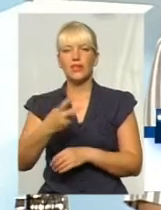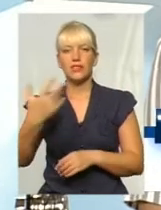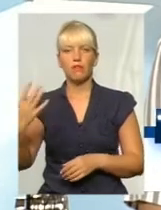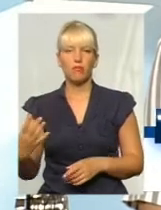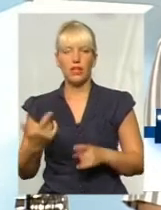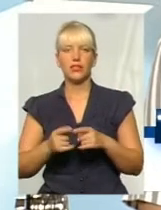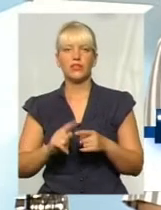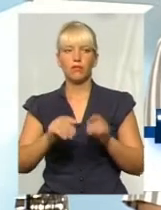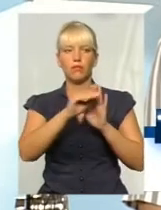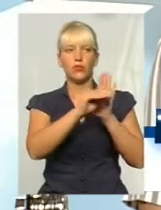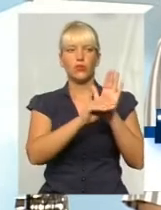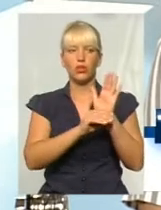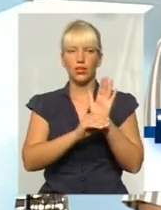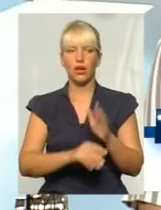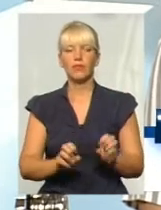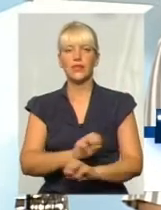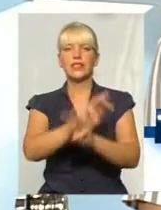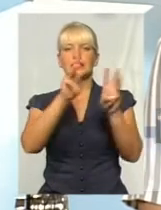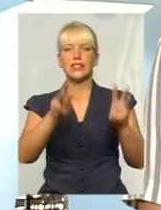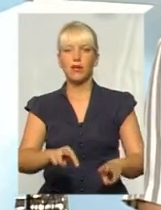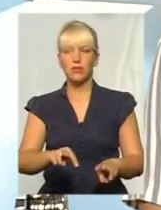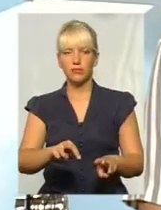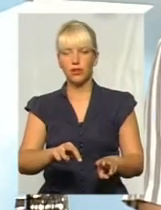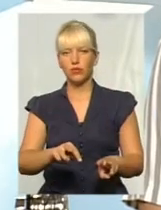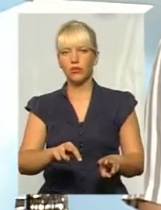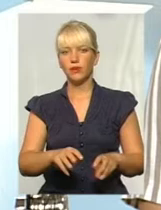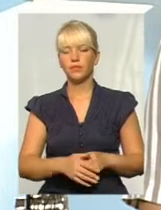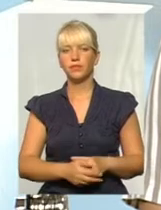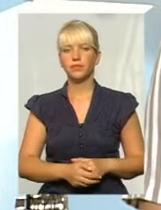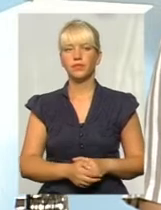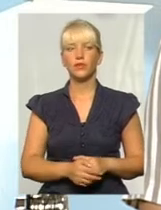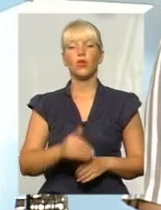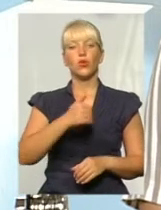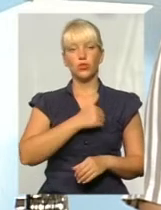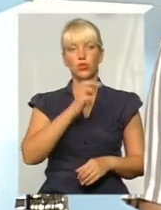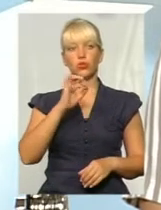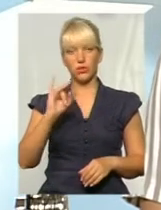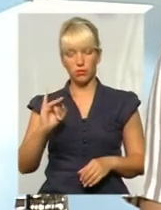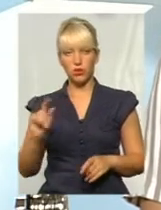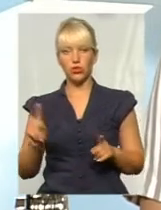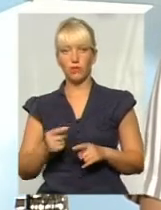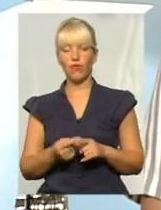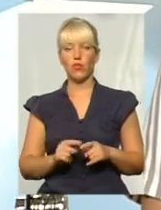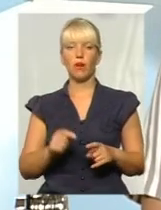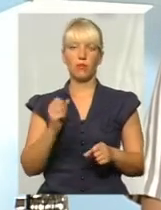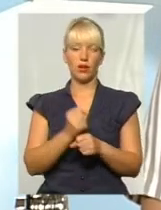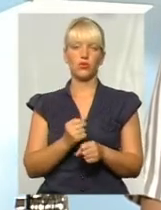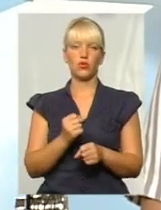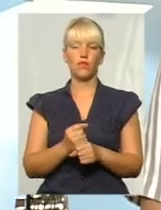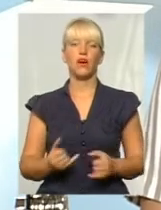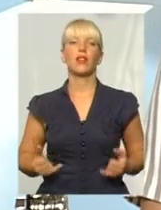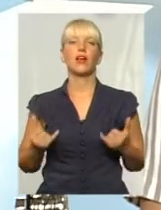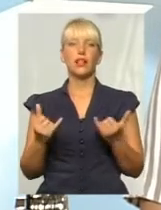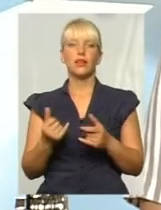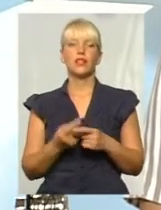Дані програми забезпечує, ну, хотілося б, щоб вона працювала, для того,